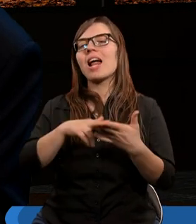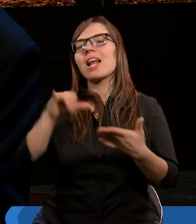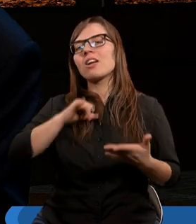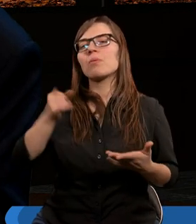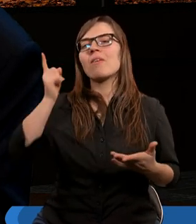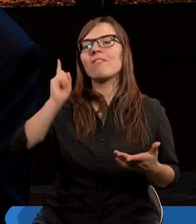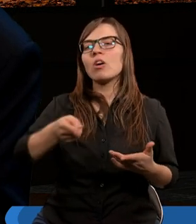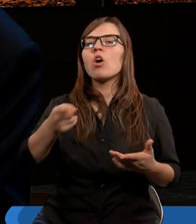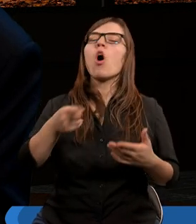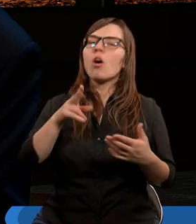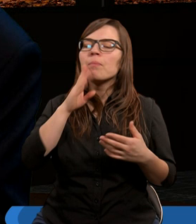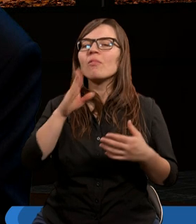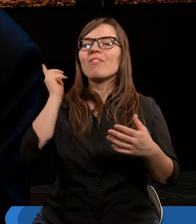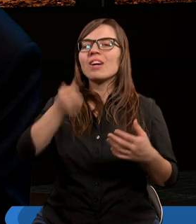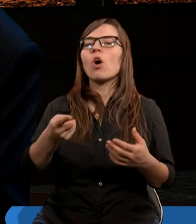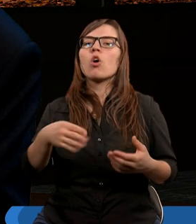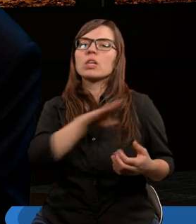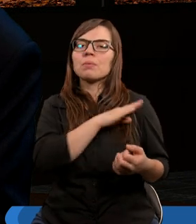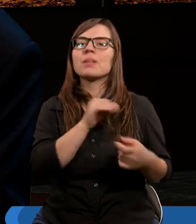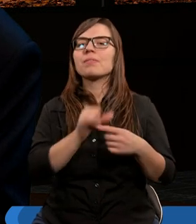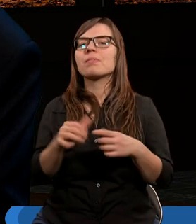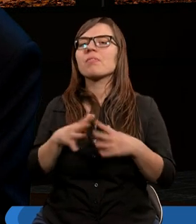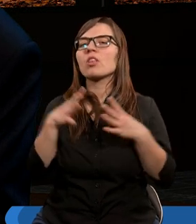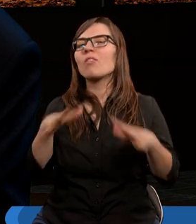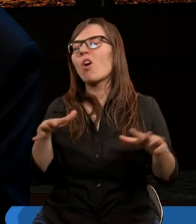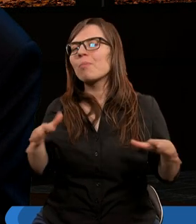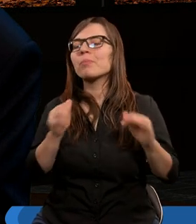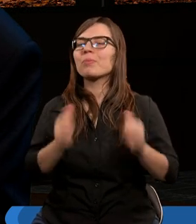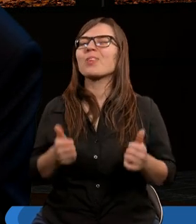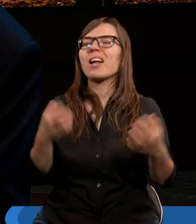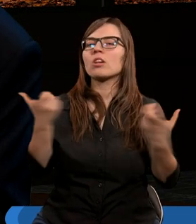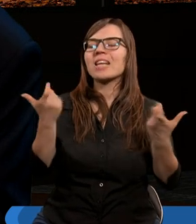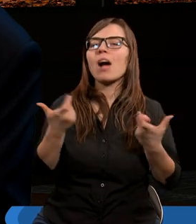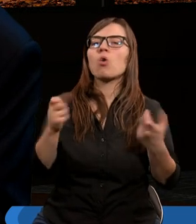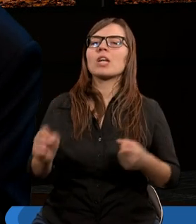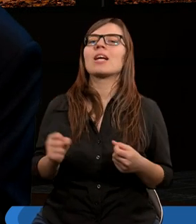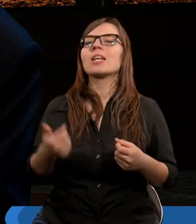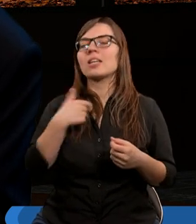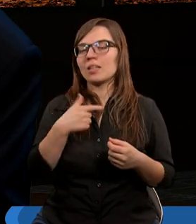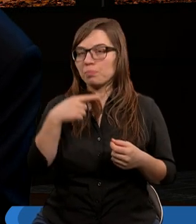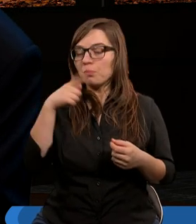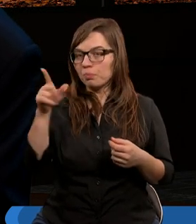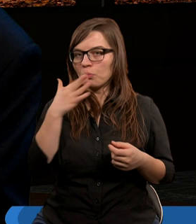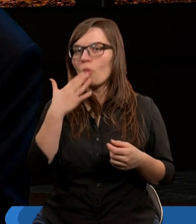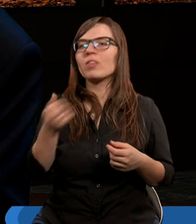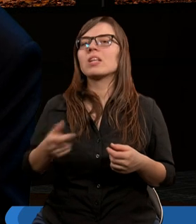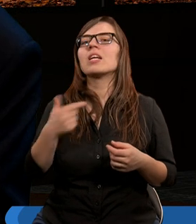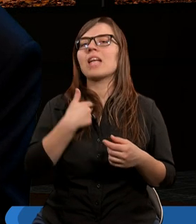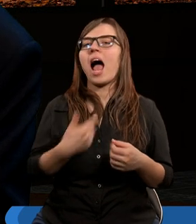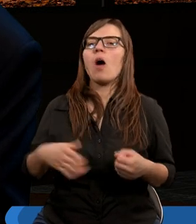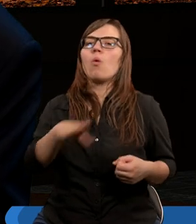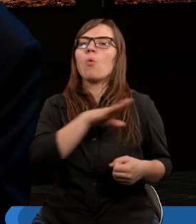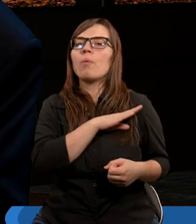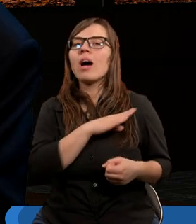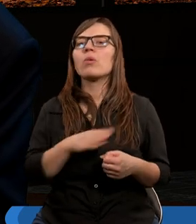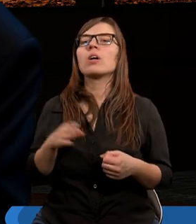wyroku, że prawo wydaje na nas wyrok śmierci i jesteśmy w stanie zagrożenia. i Paweł mówi ja umarłem. Ja nawet nie zdawałem